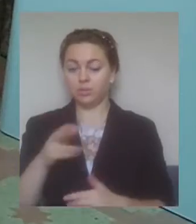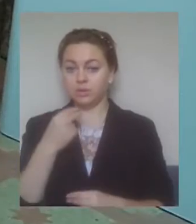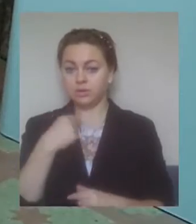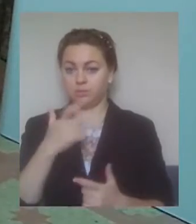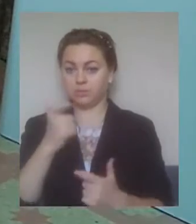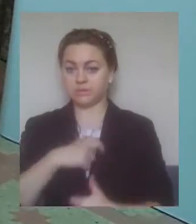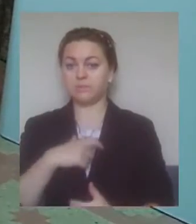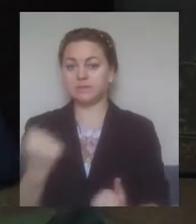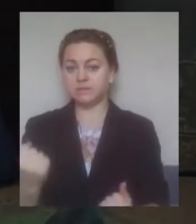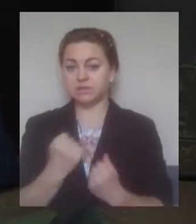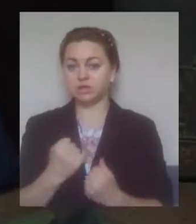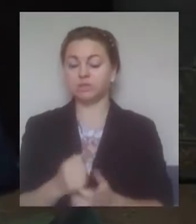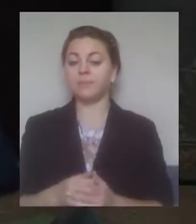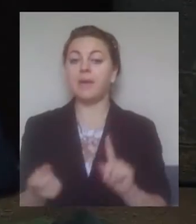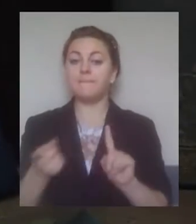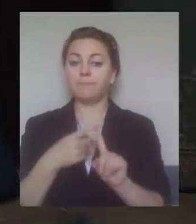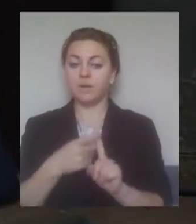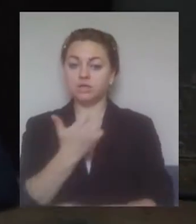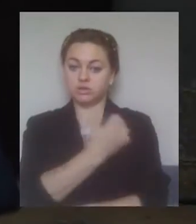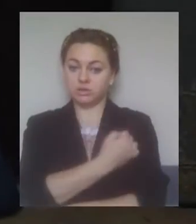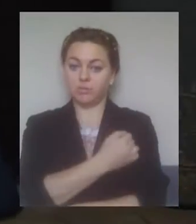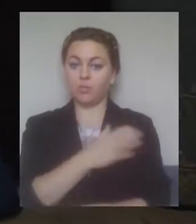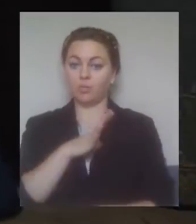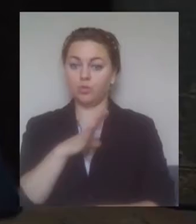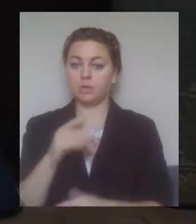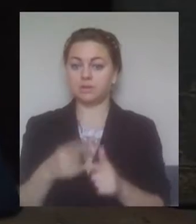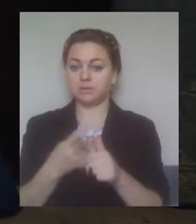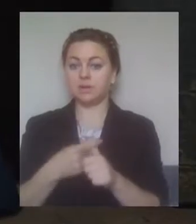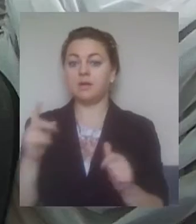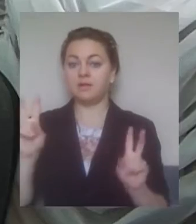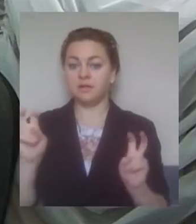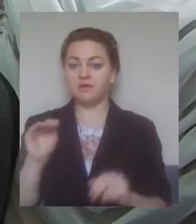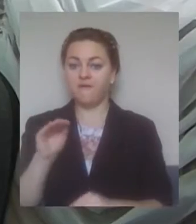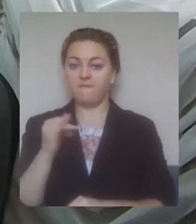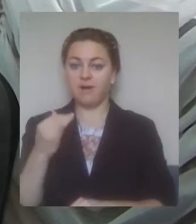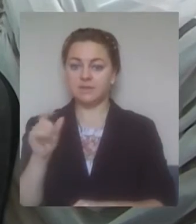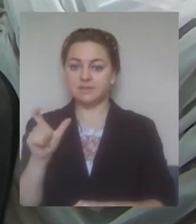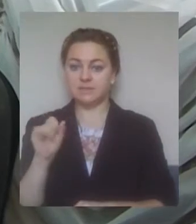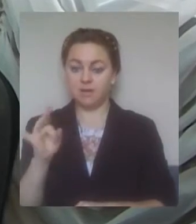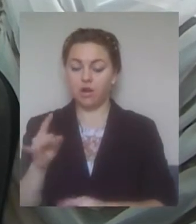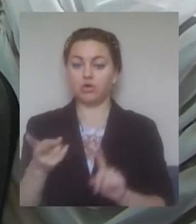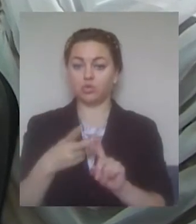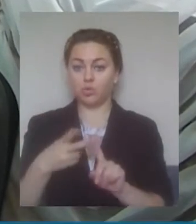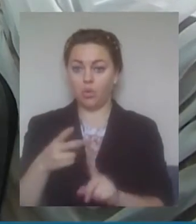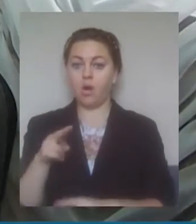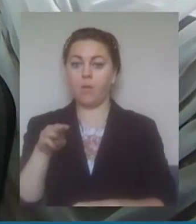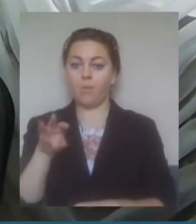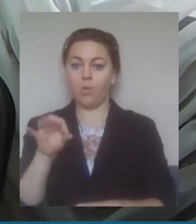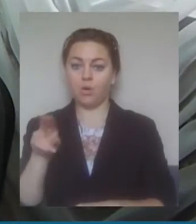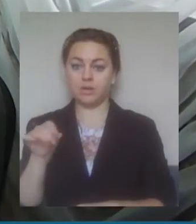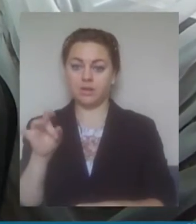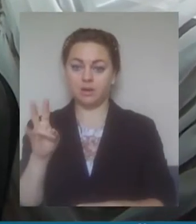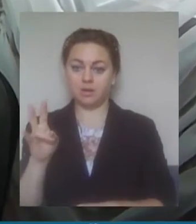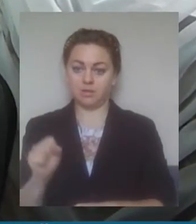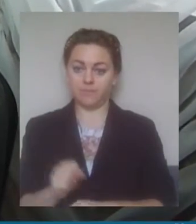Перше щеплення рятувальникам лікарі проводили вакцини «Файзер». Ревакцинувалися «Модерною», розповіла медична реєстраторка Анастасія Харченко. Це